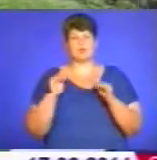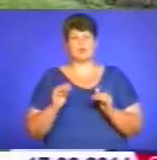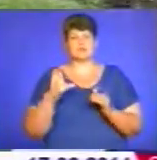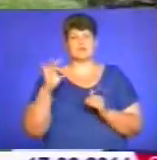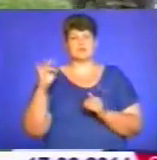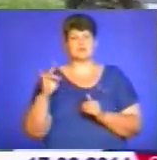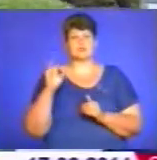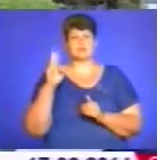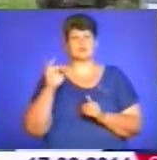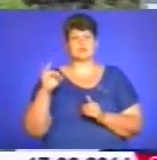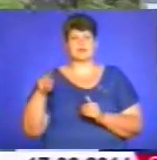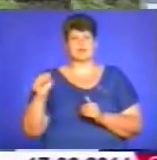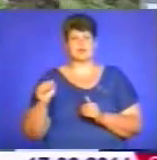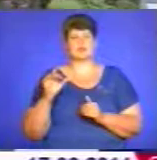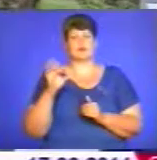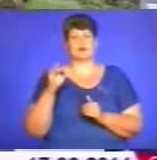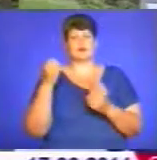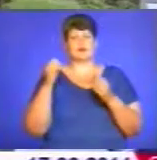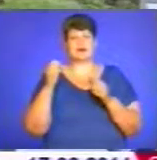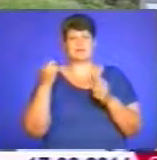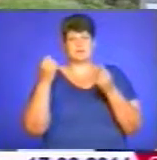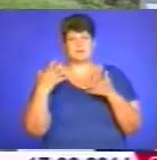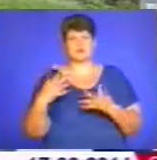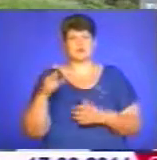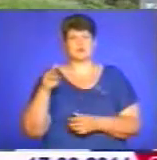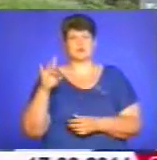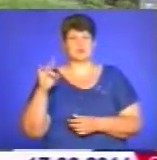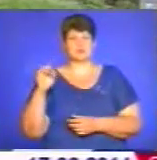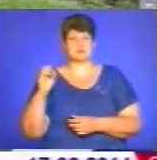Федорук, рядовий Оніщук і рядовий Трусов.